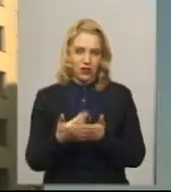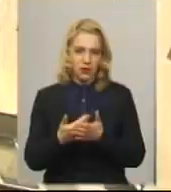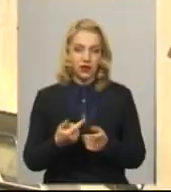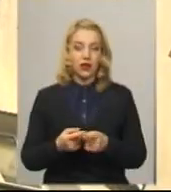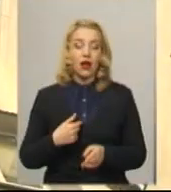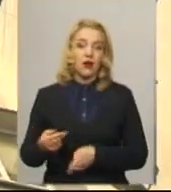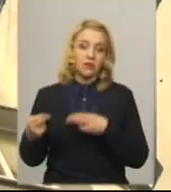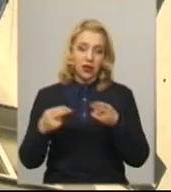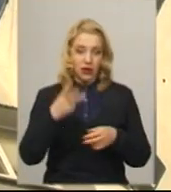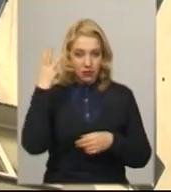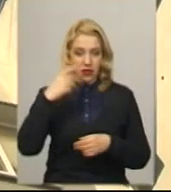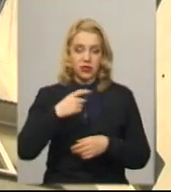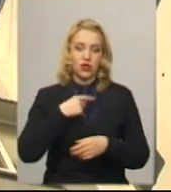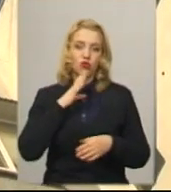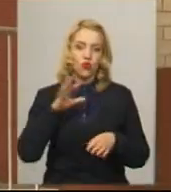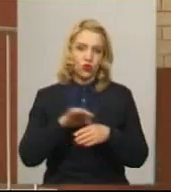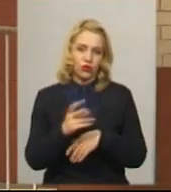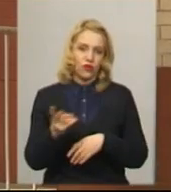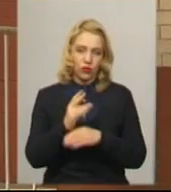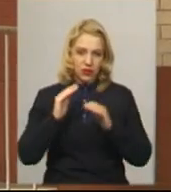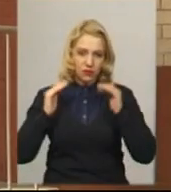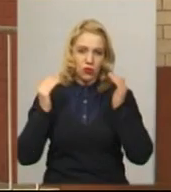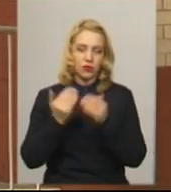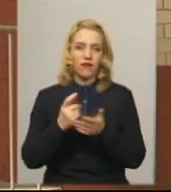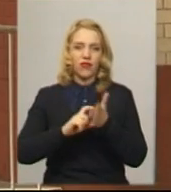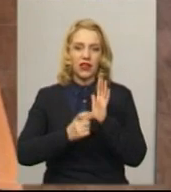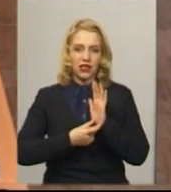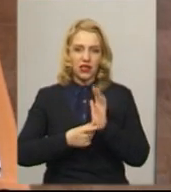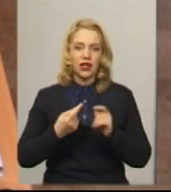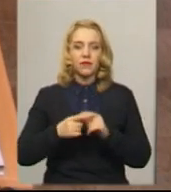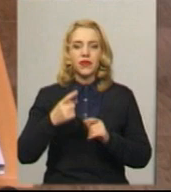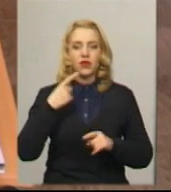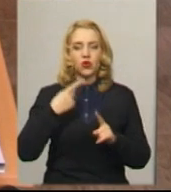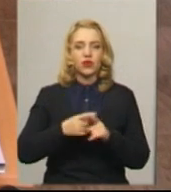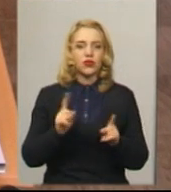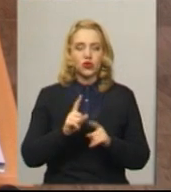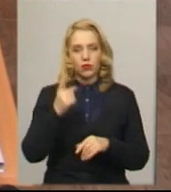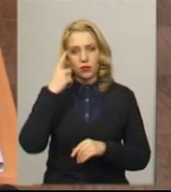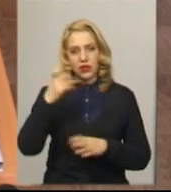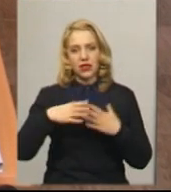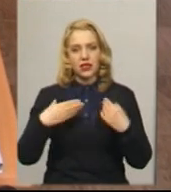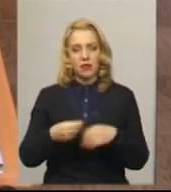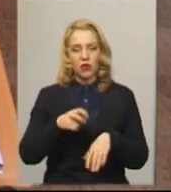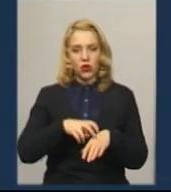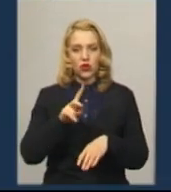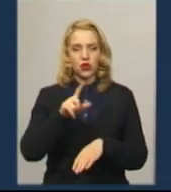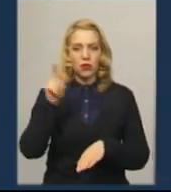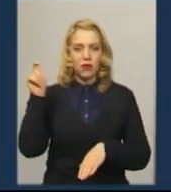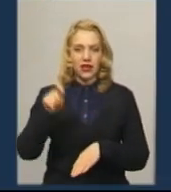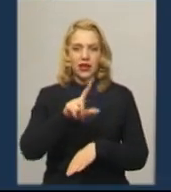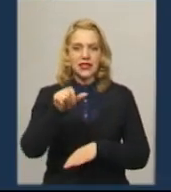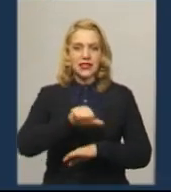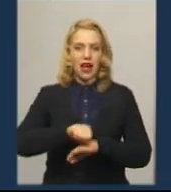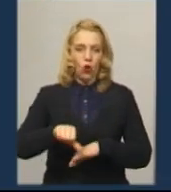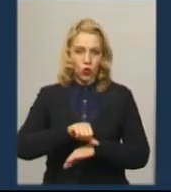Хмельницького, ми з дружиною самоізолювалися в квартирі, каже Максим. Додає, попередили сімейного лікаря, що приїхали за кордону. Ми ще